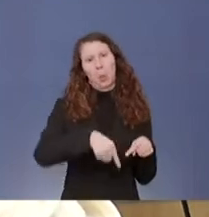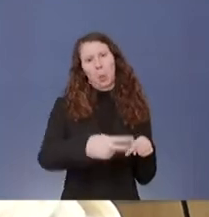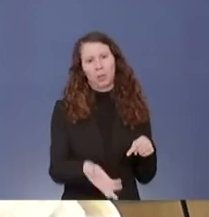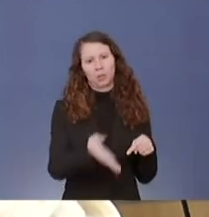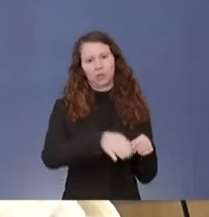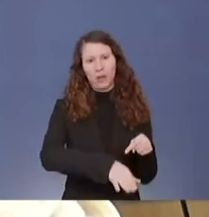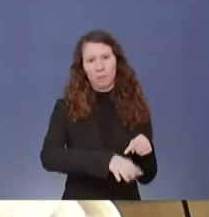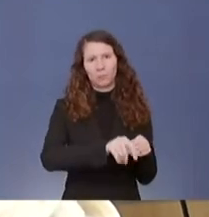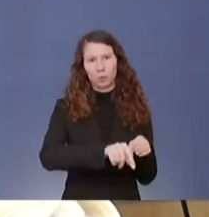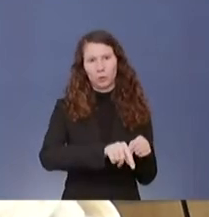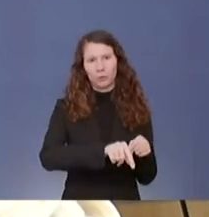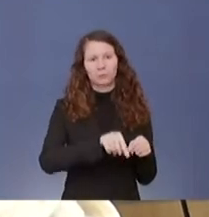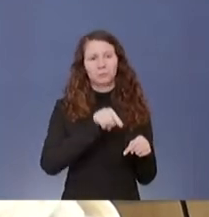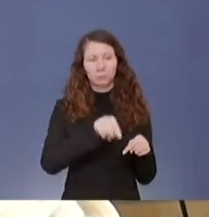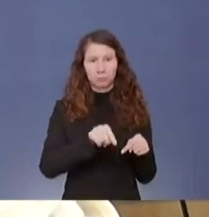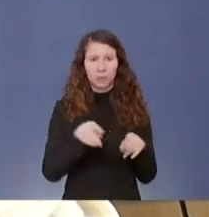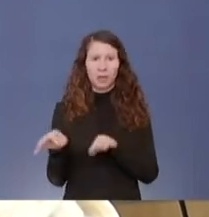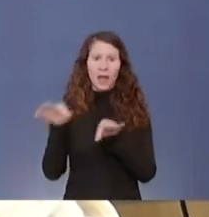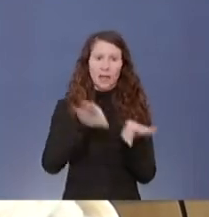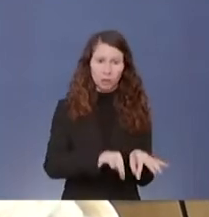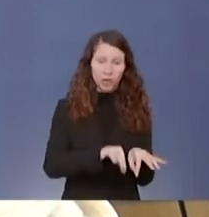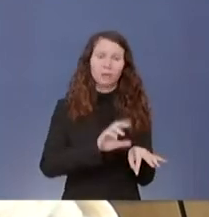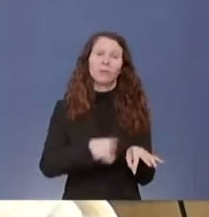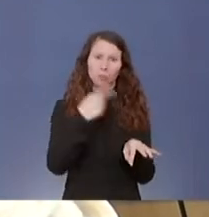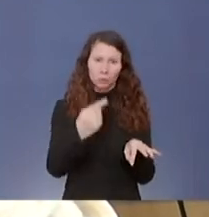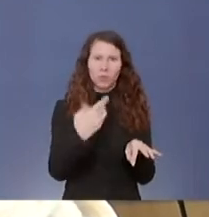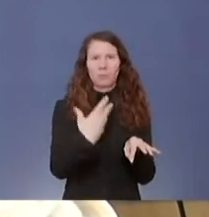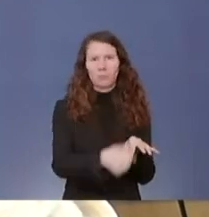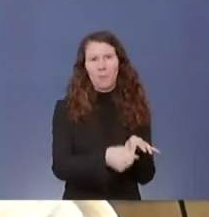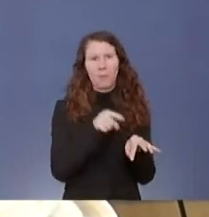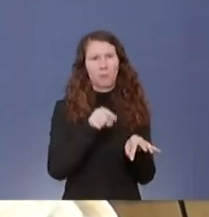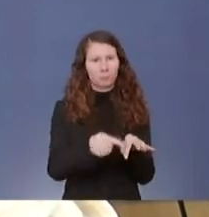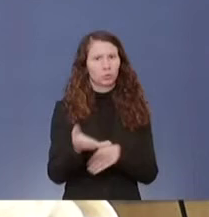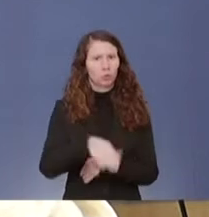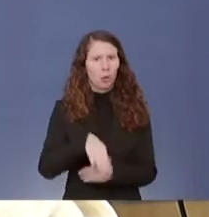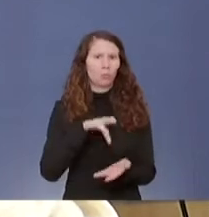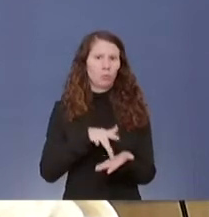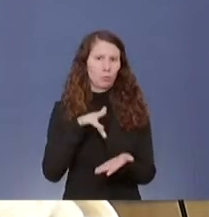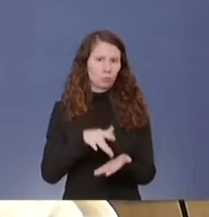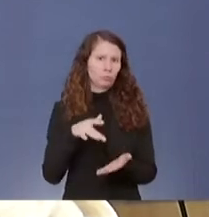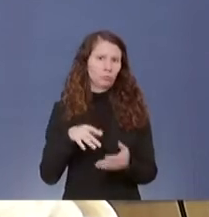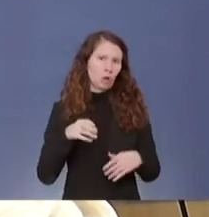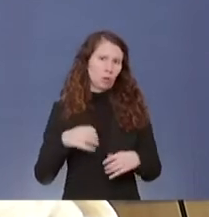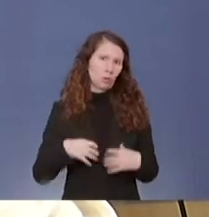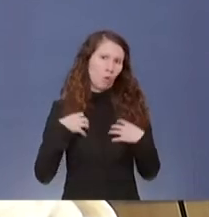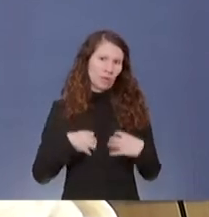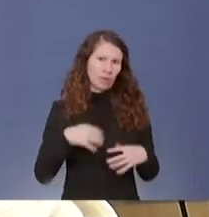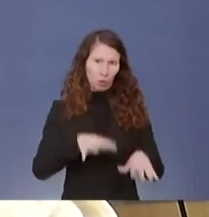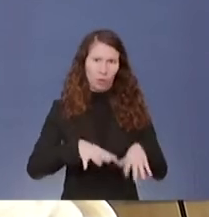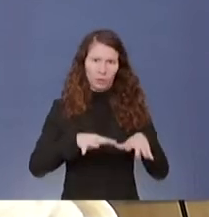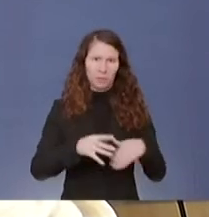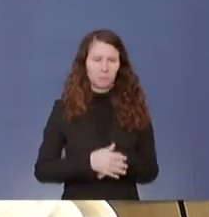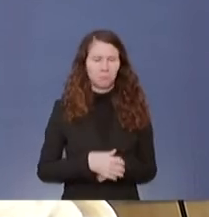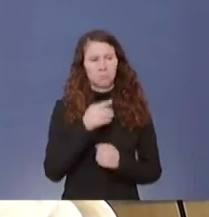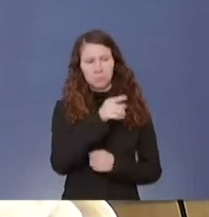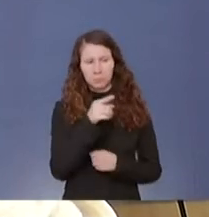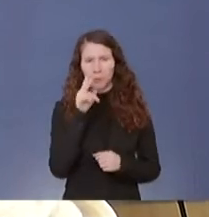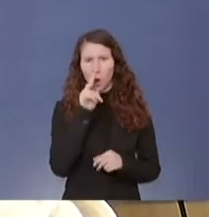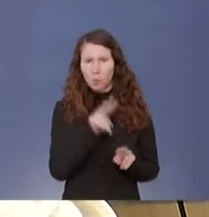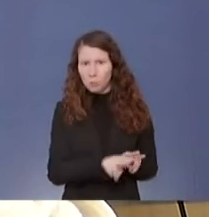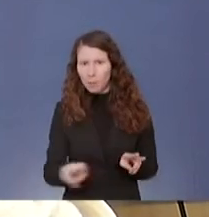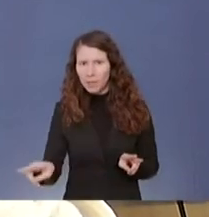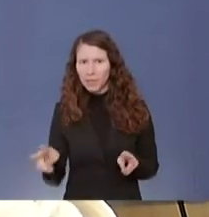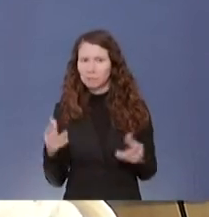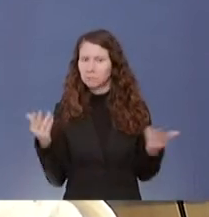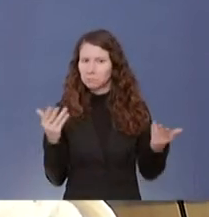reingerechnet wird. Gibt es Kriterien dafür oder haben Sie einen Überblick, welche Relevanz